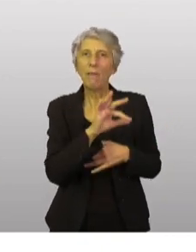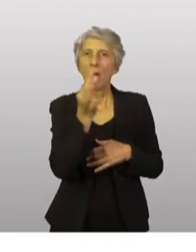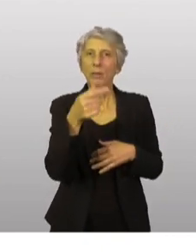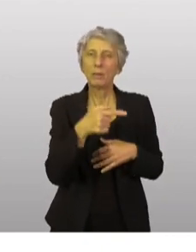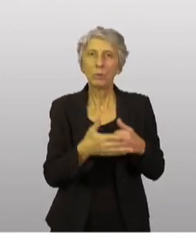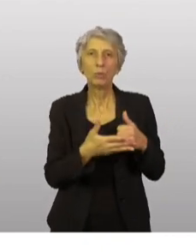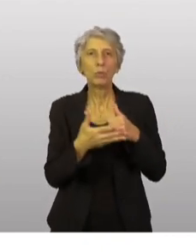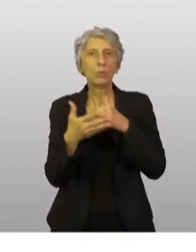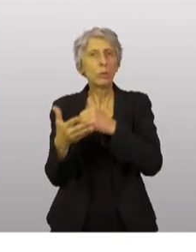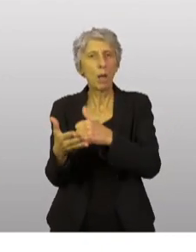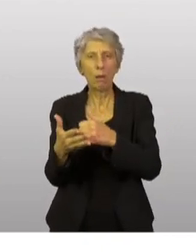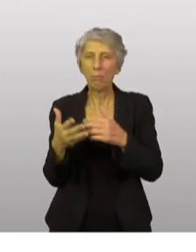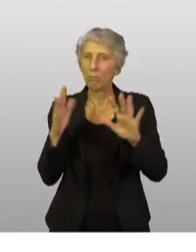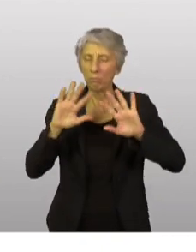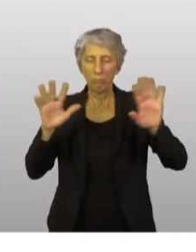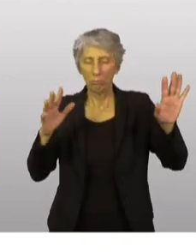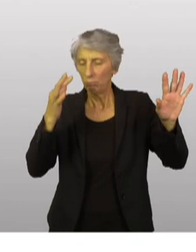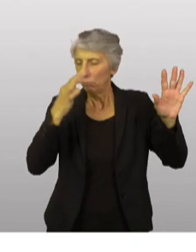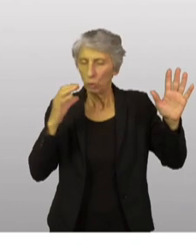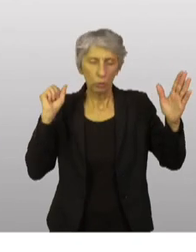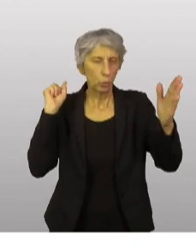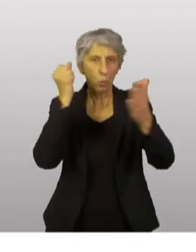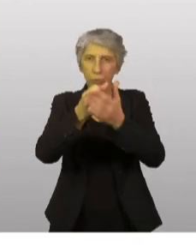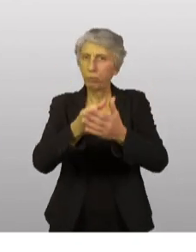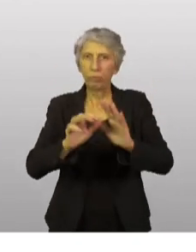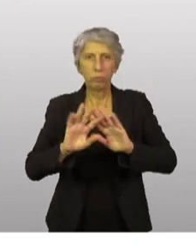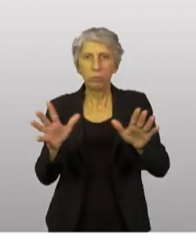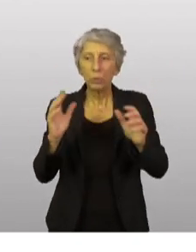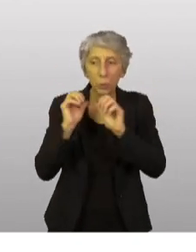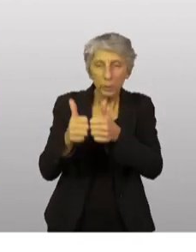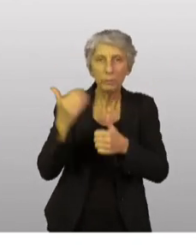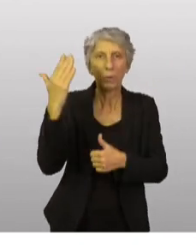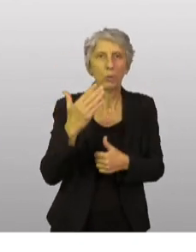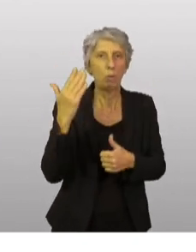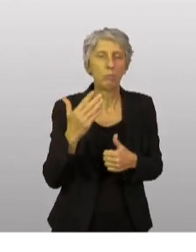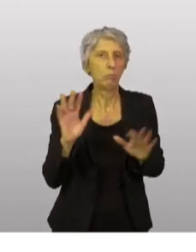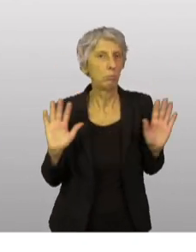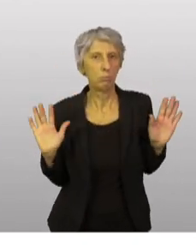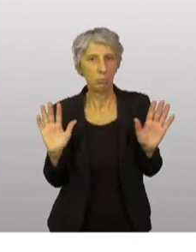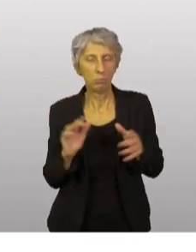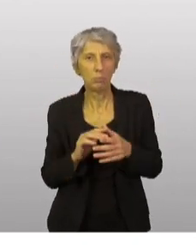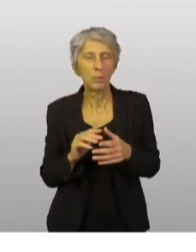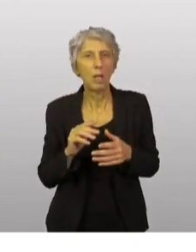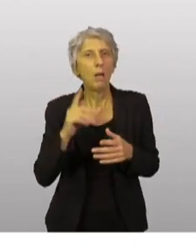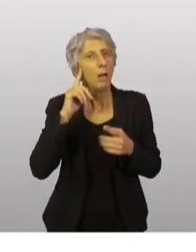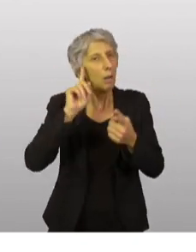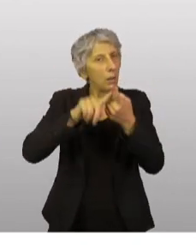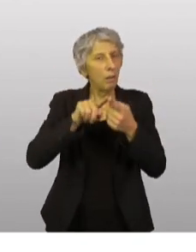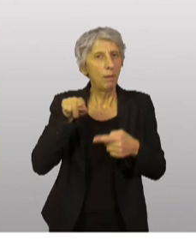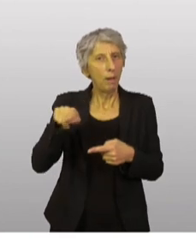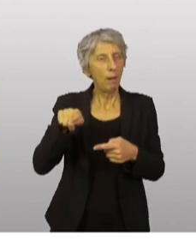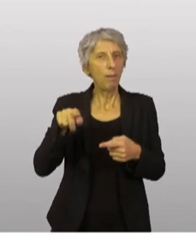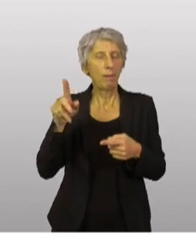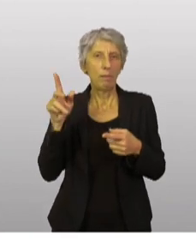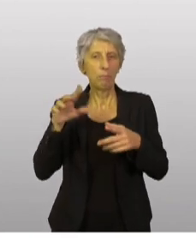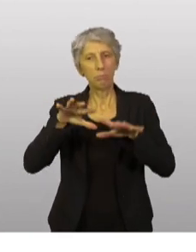était acquis à l'Ukraine dans la durée, aussi longtemps que nécessaire, de façon à que celle-ci recouvre sa